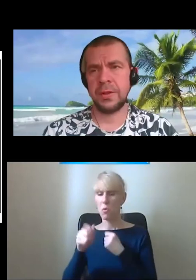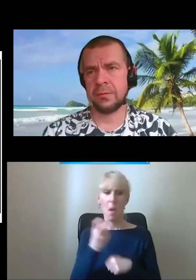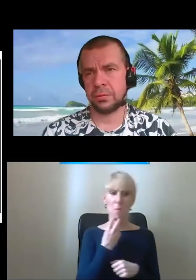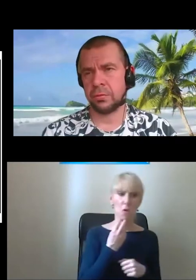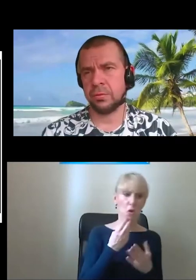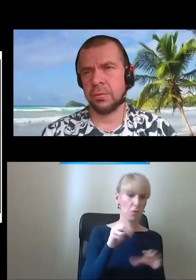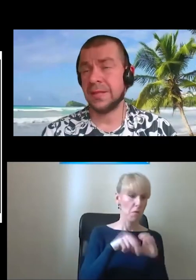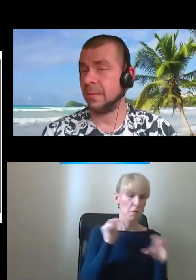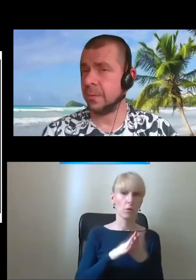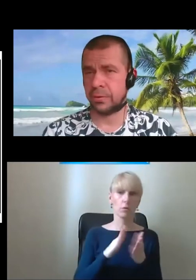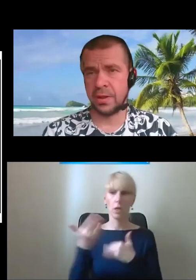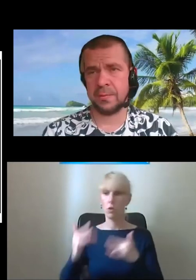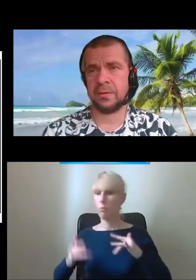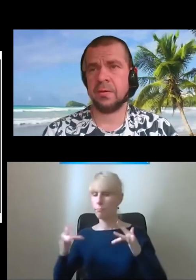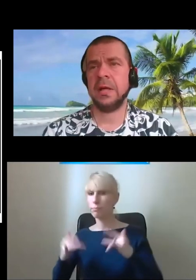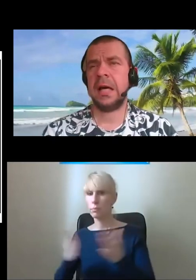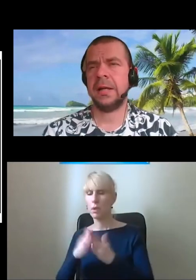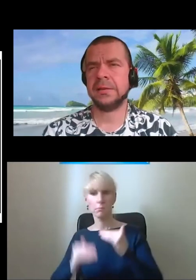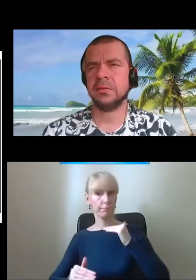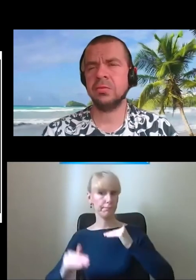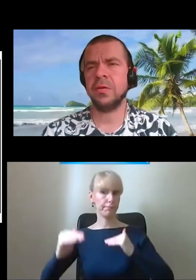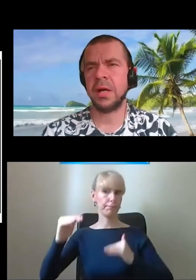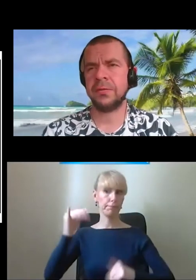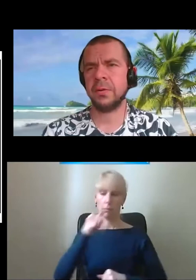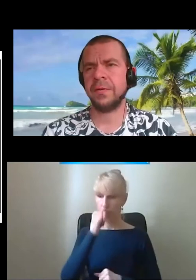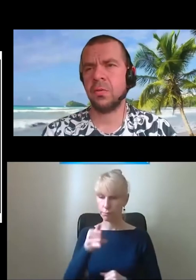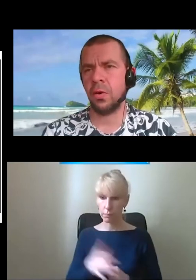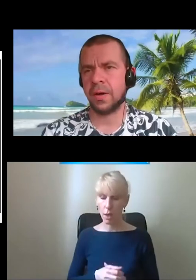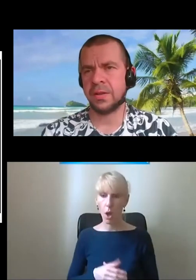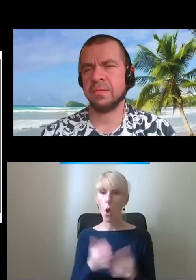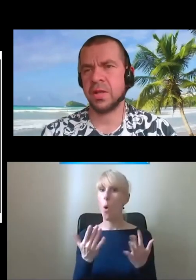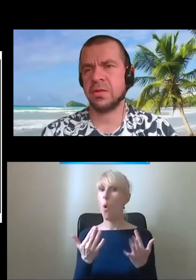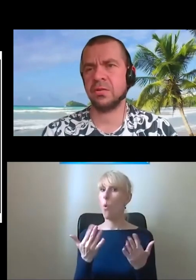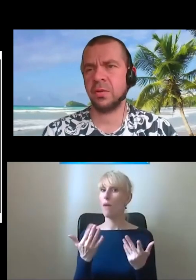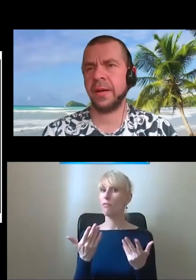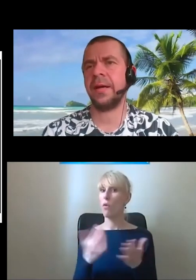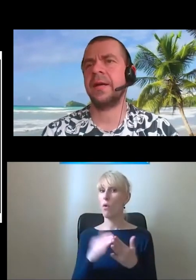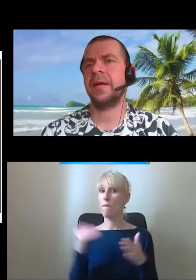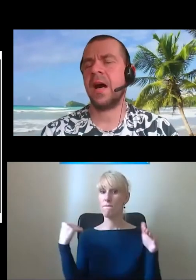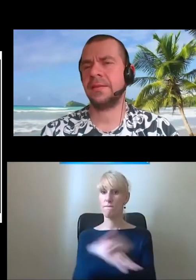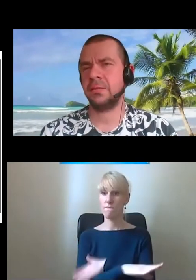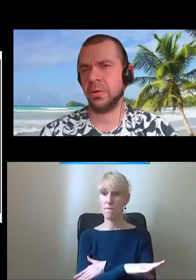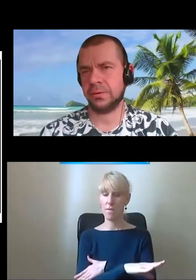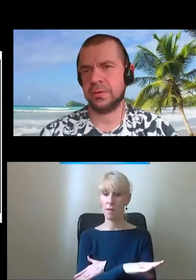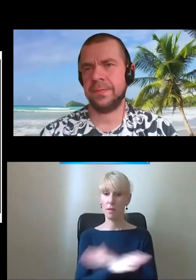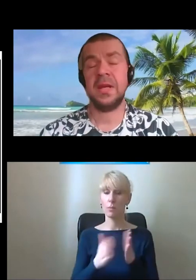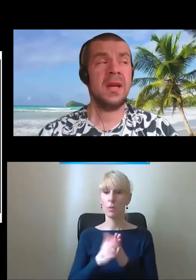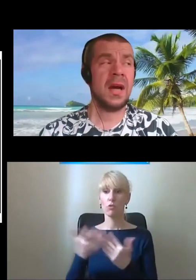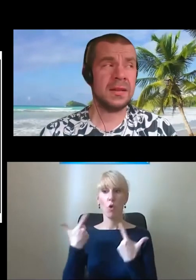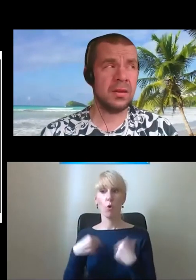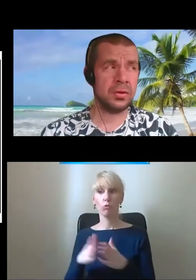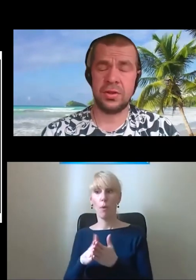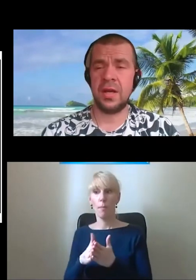osoba na wózku sama nie podjedzie pod to, ale jest stosunkowo łatwo ją ewakuować przez osobę asystującą.